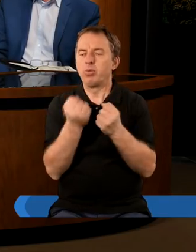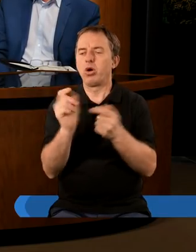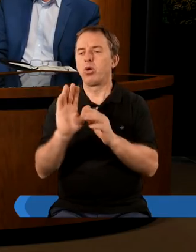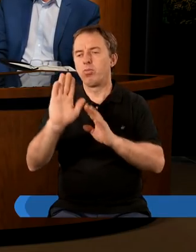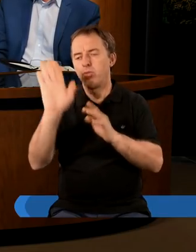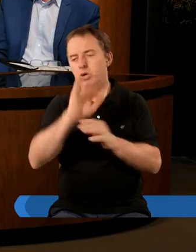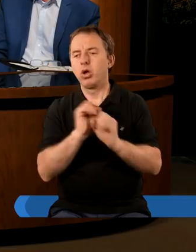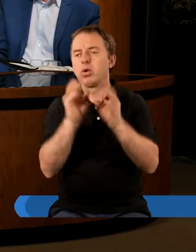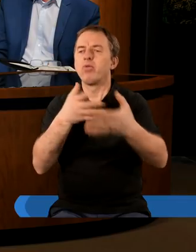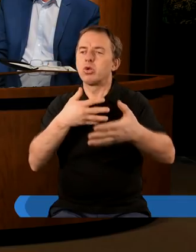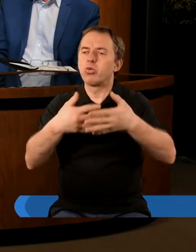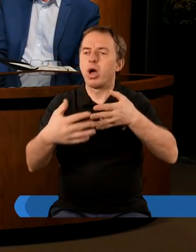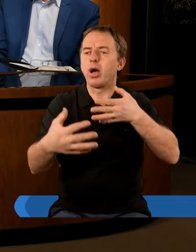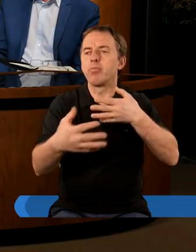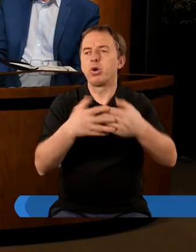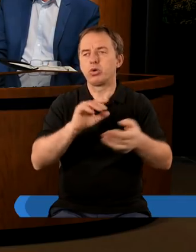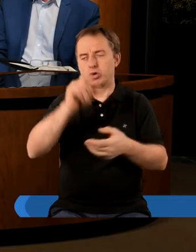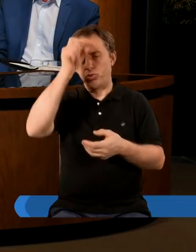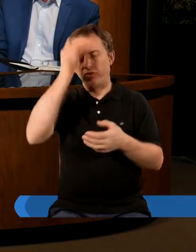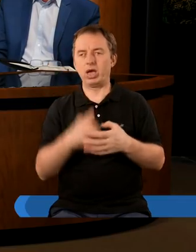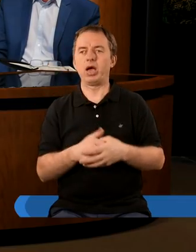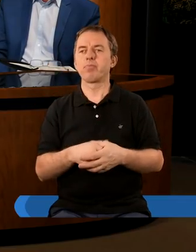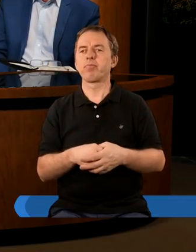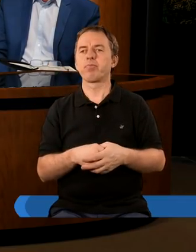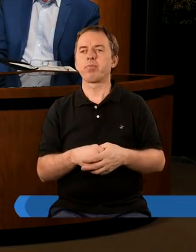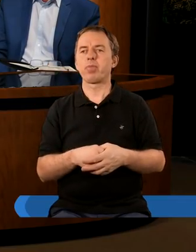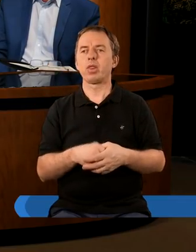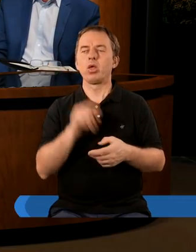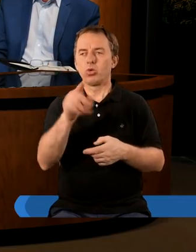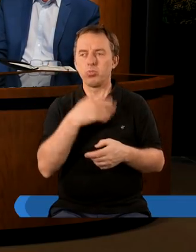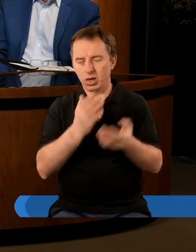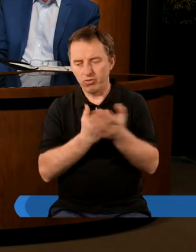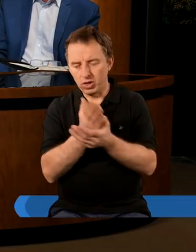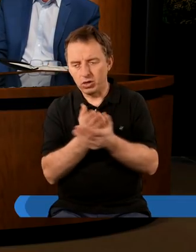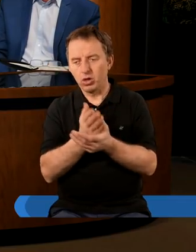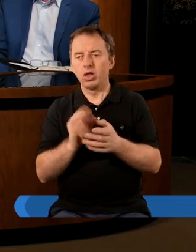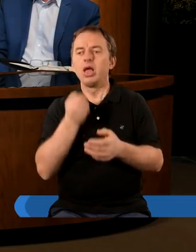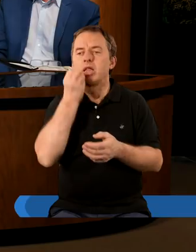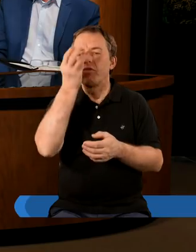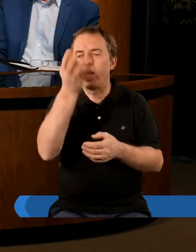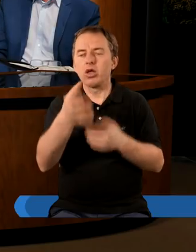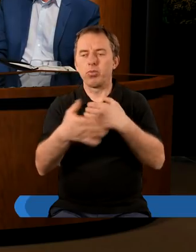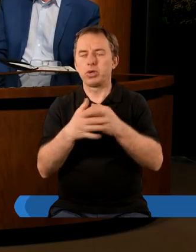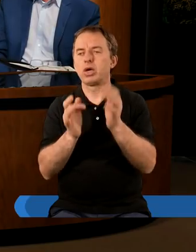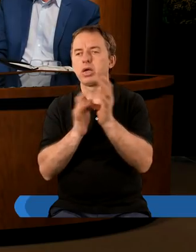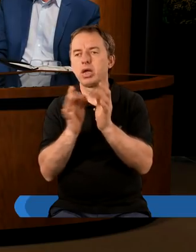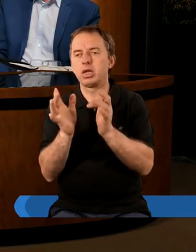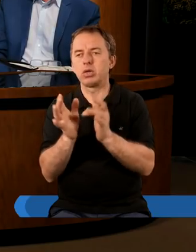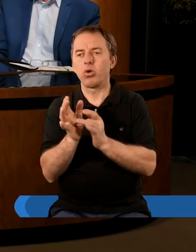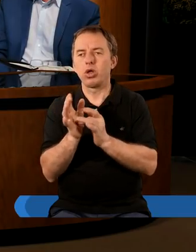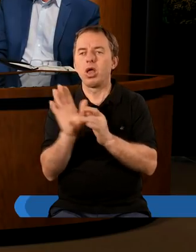moc Boża objawia się w słabości człowieka i tu mamy wierzących którzy trwają przy Chrystusie